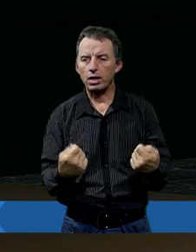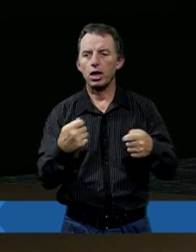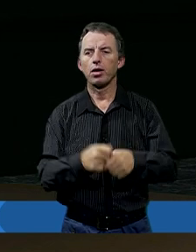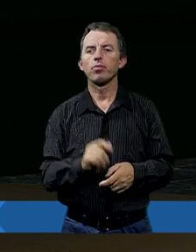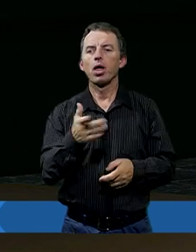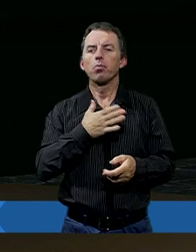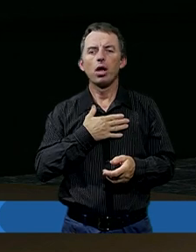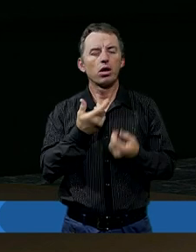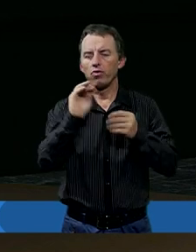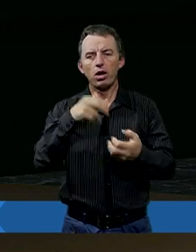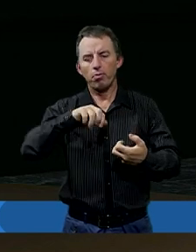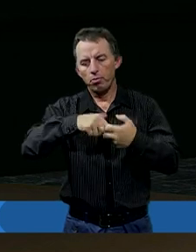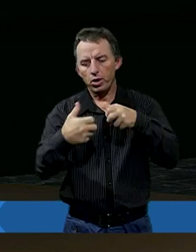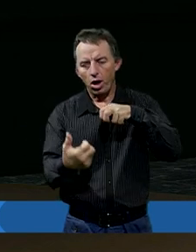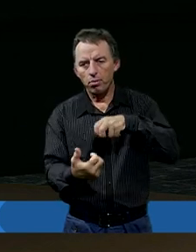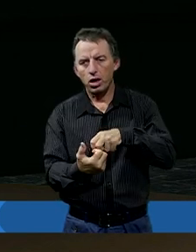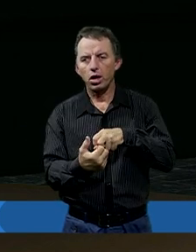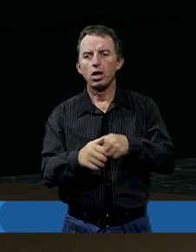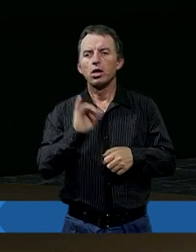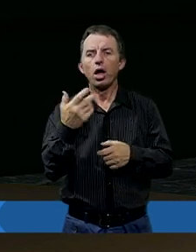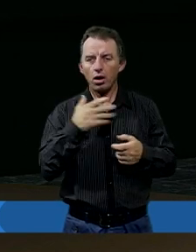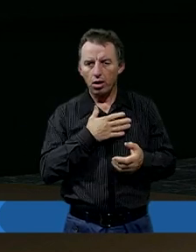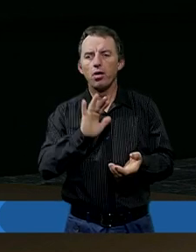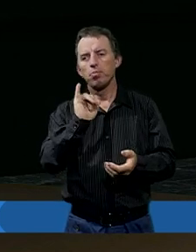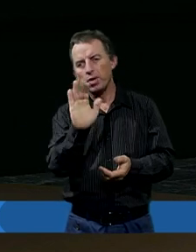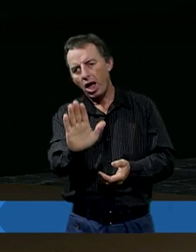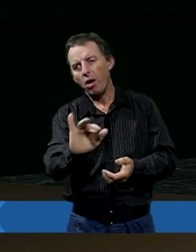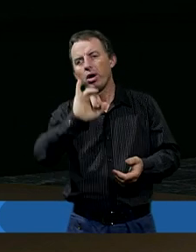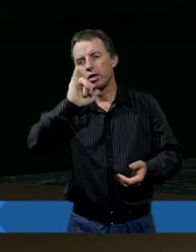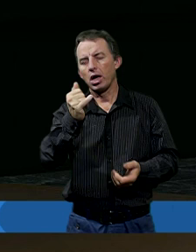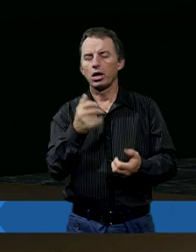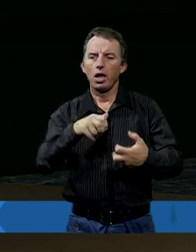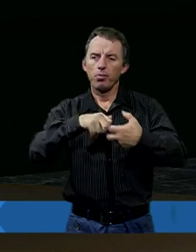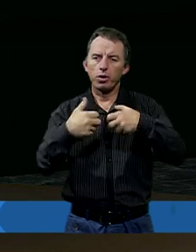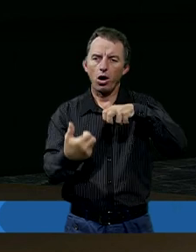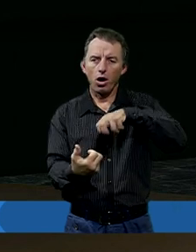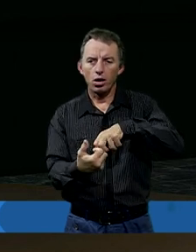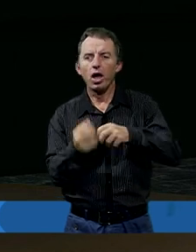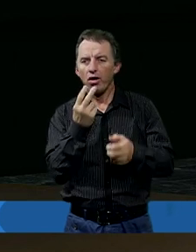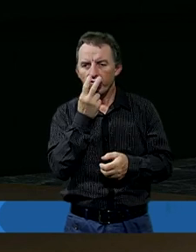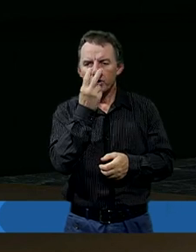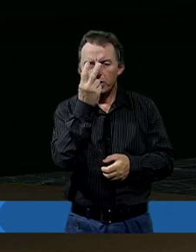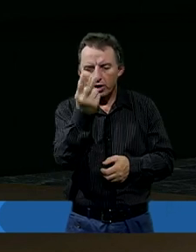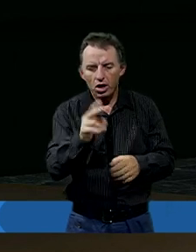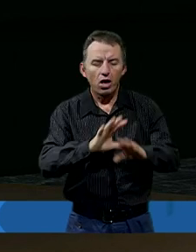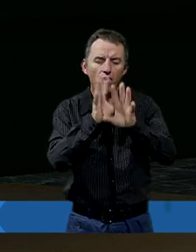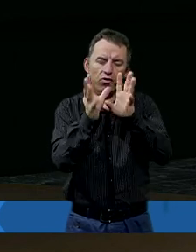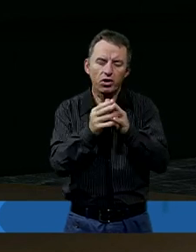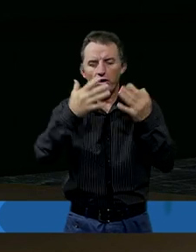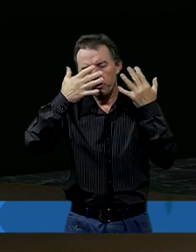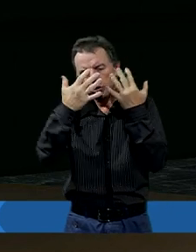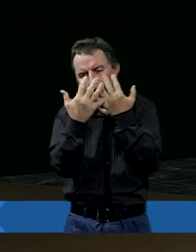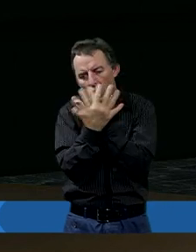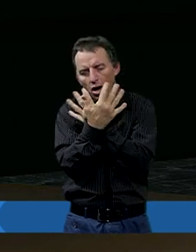Nie miała takich wielkich problemów jak Hiob, ale miała jakieś tam swoje problemy. I też widziała wszystko w ciemnych